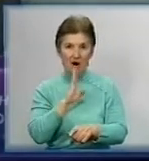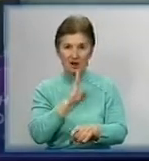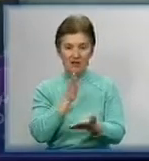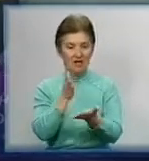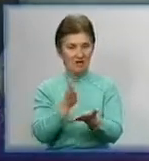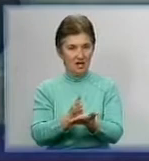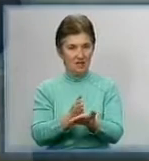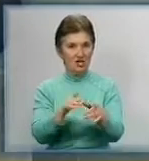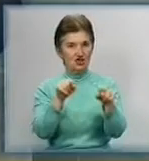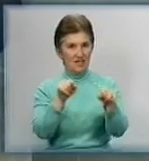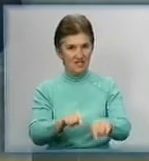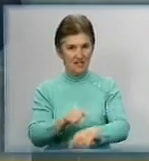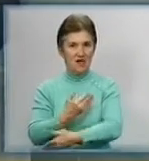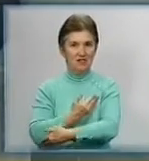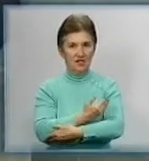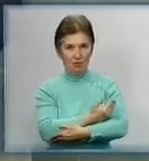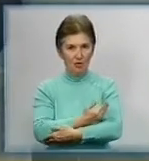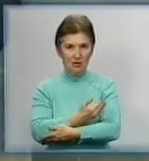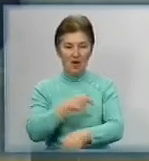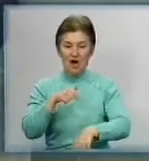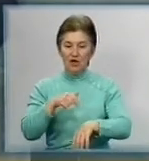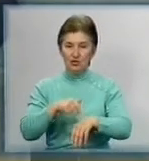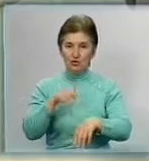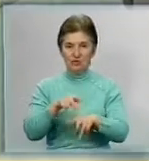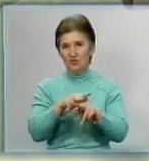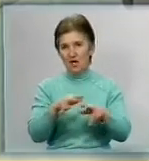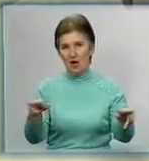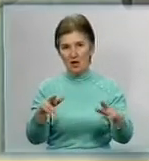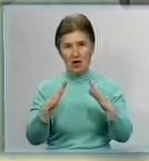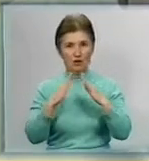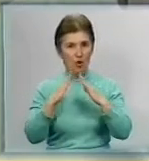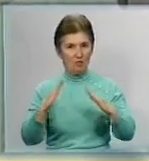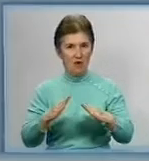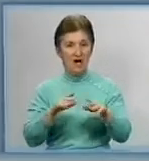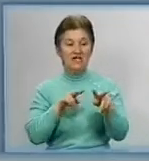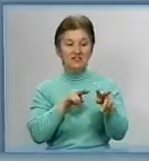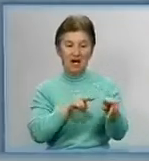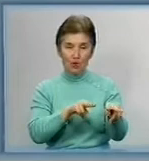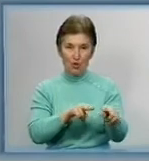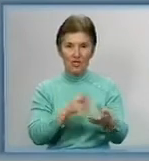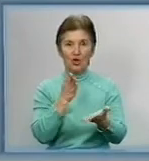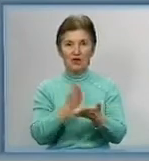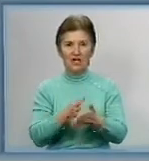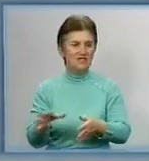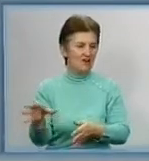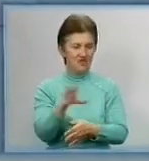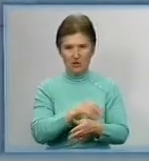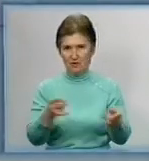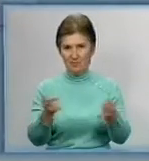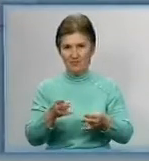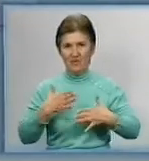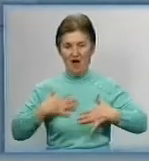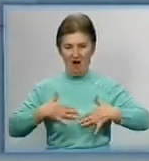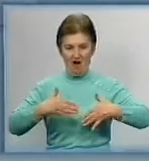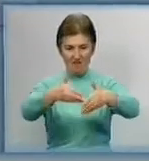тут з дитином, чувствує себе практично, як в дому. Для догляду за дитиною у кімнаті є всі необхідні речі – гаряча вода, ванночка,